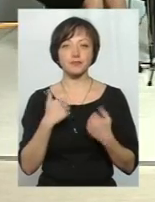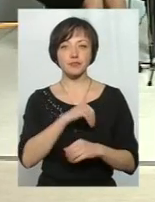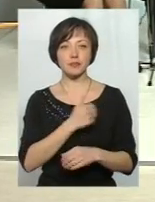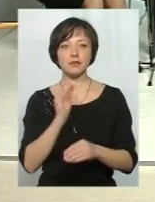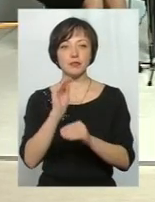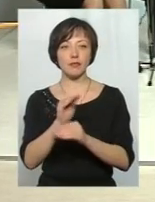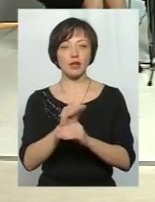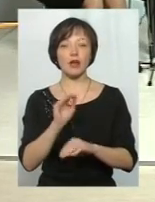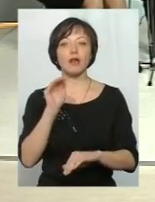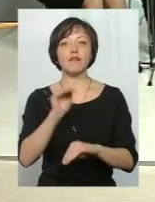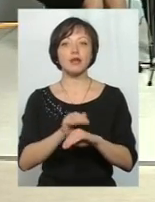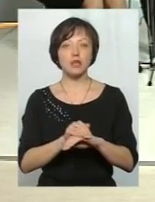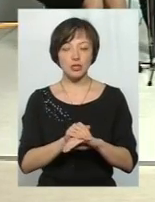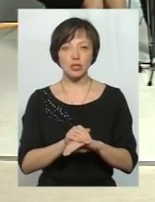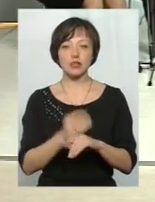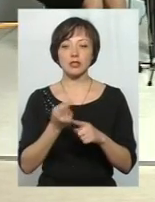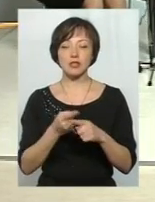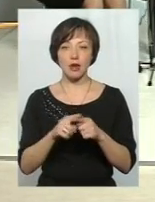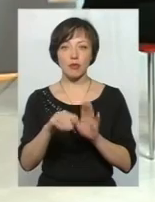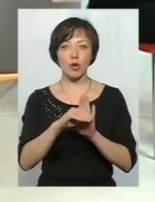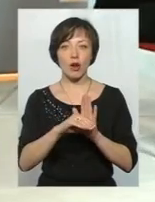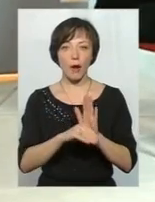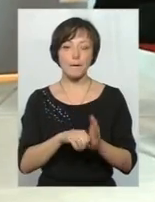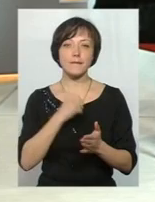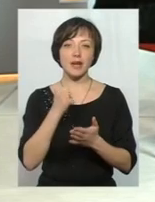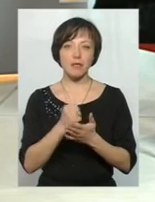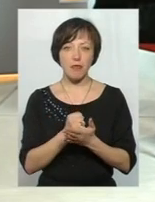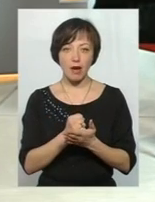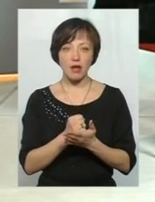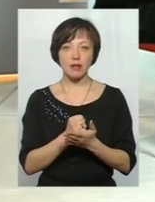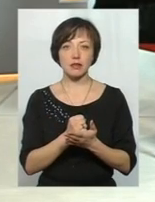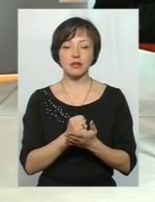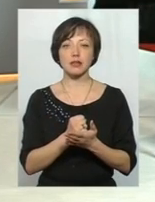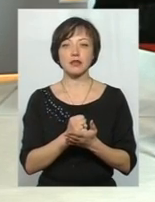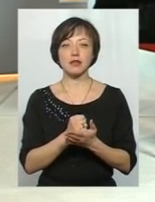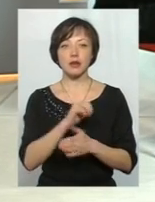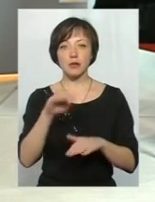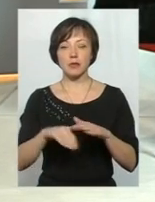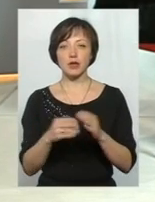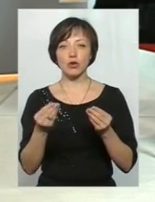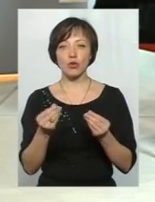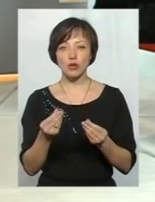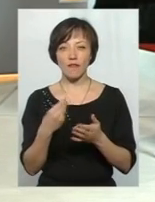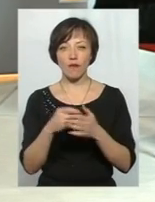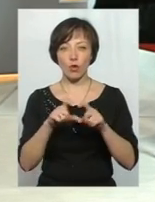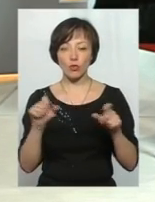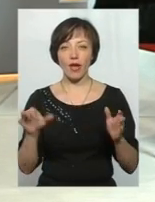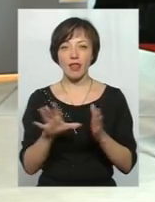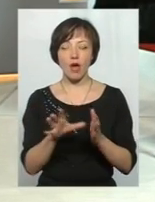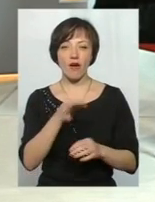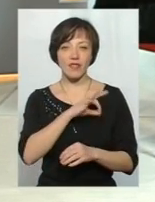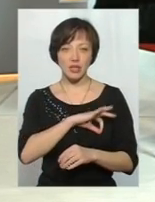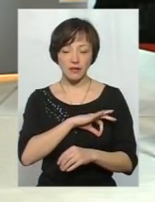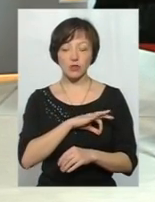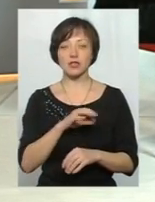фактично дана програма, вона приймалася і під реалізацію коштів фонду енергоефективності. І, як відомо, в